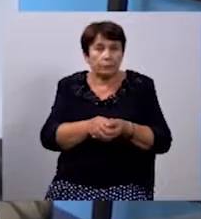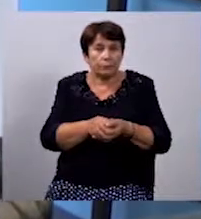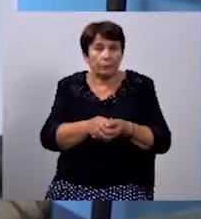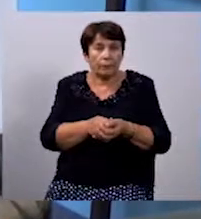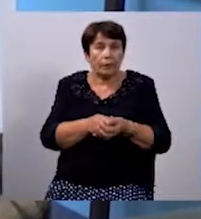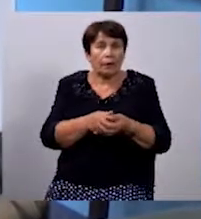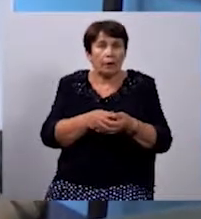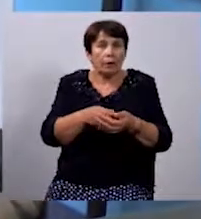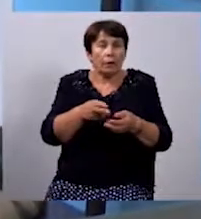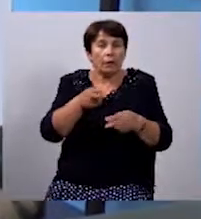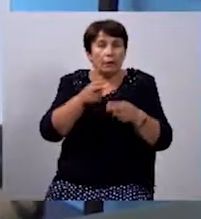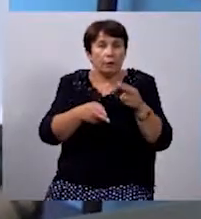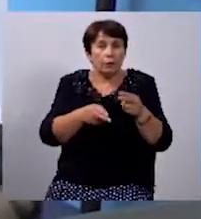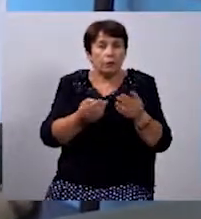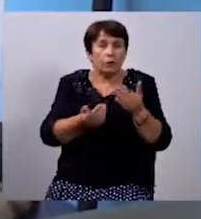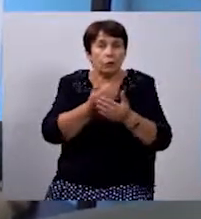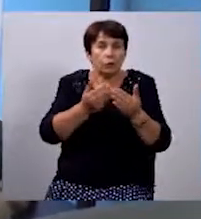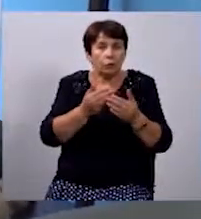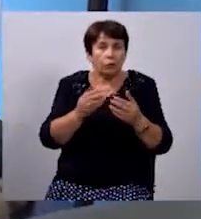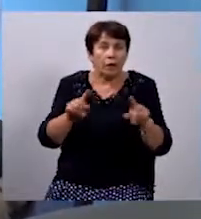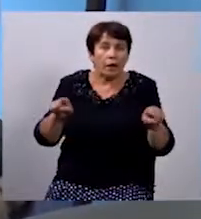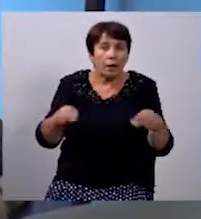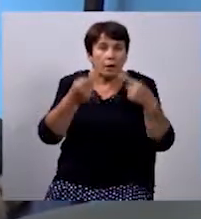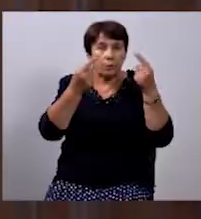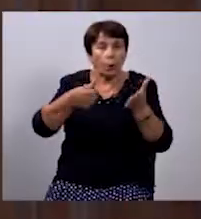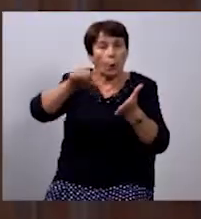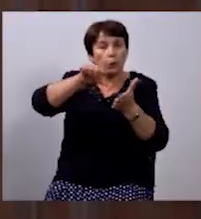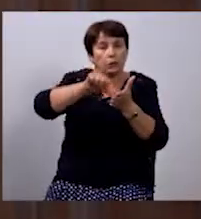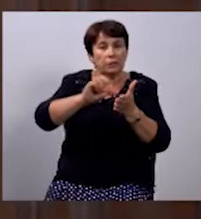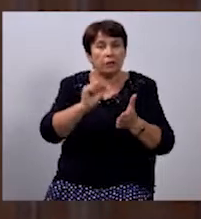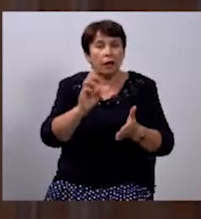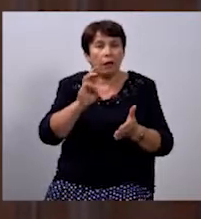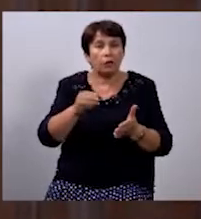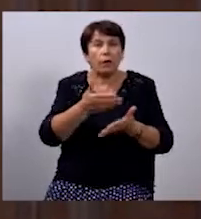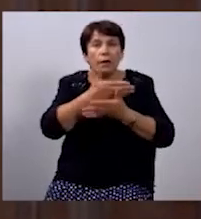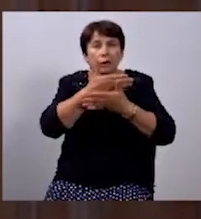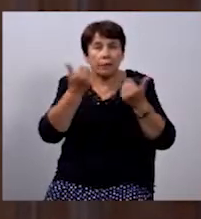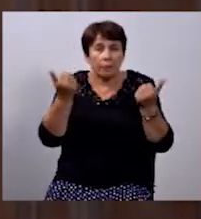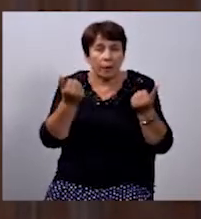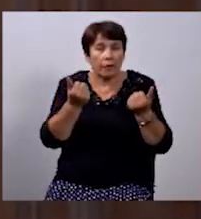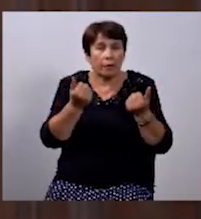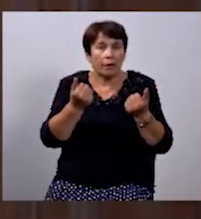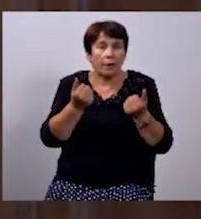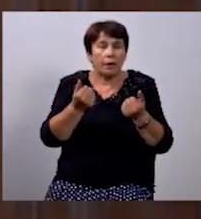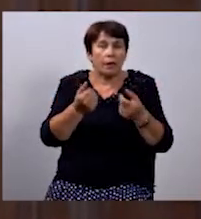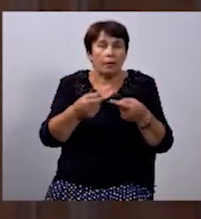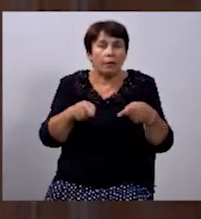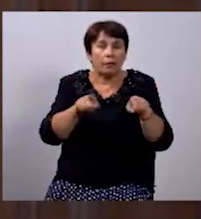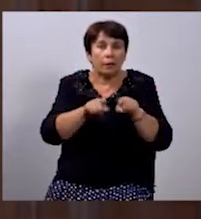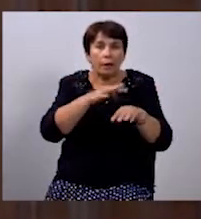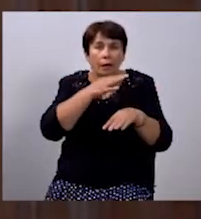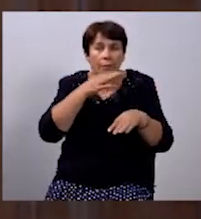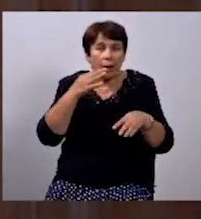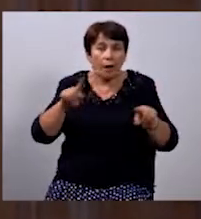Прикладна кінезіологія – новий метод реабілітації учасників АТО. Так як немає дуже, в принципі, в нас так багато